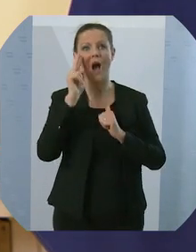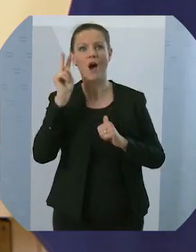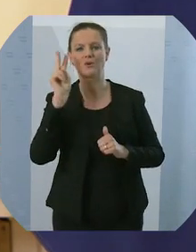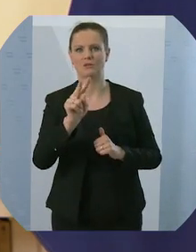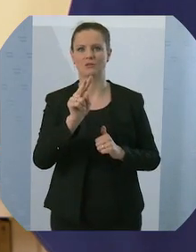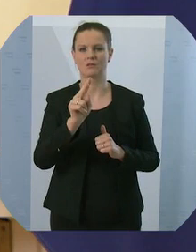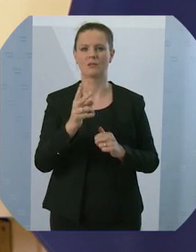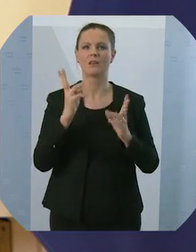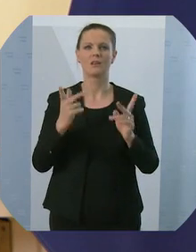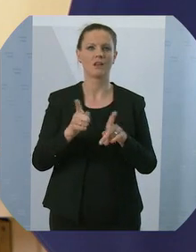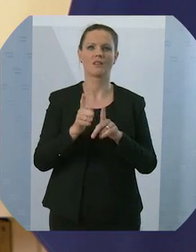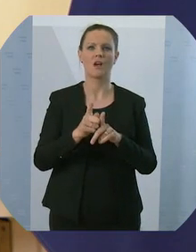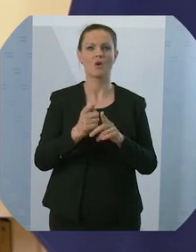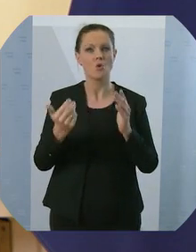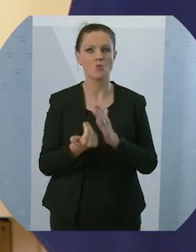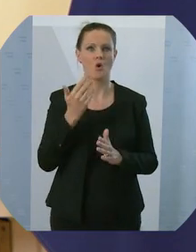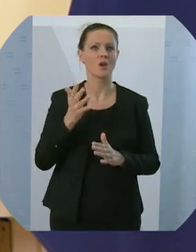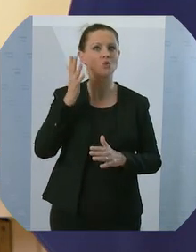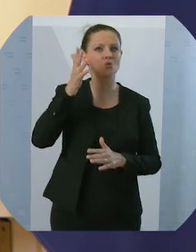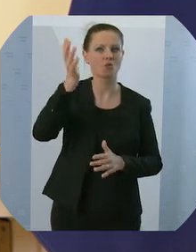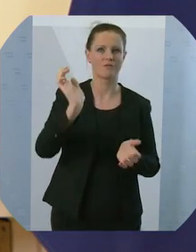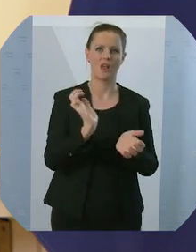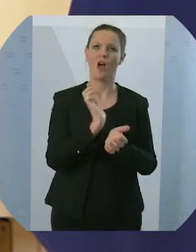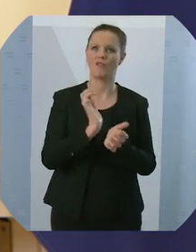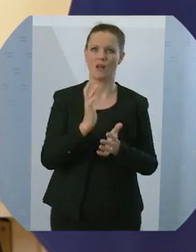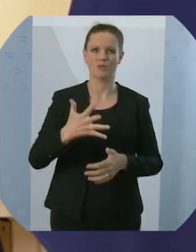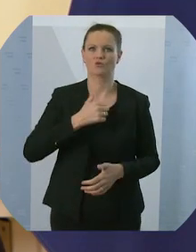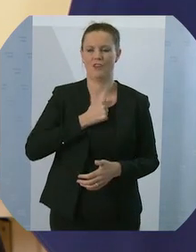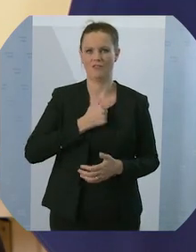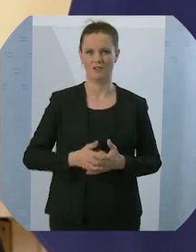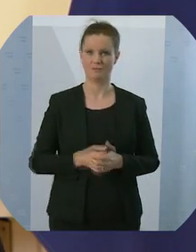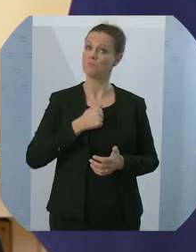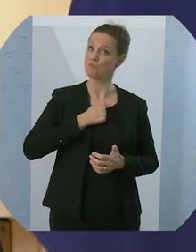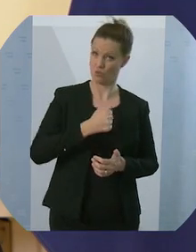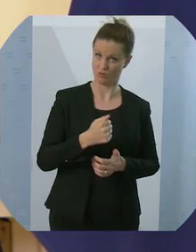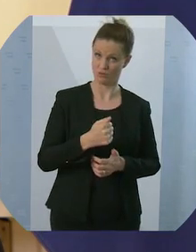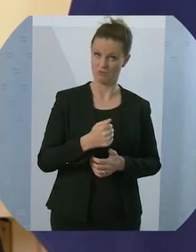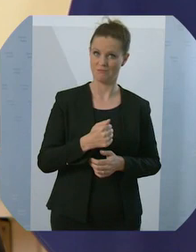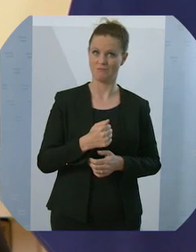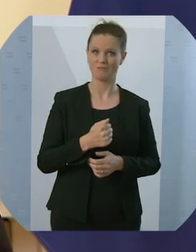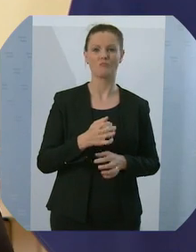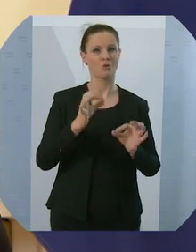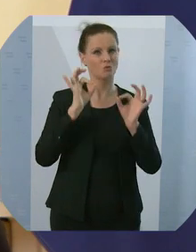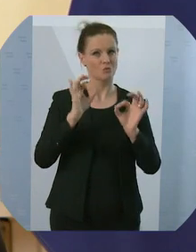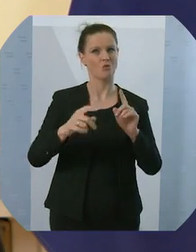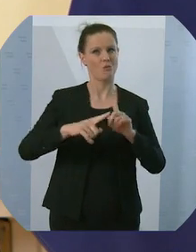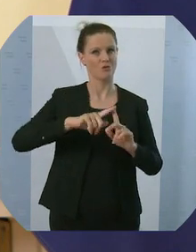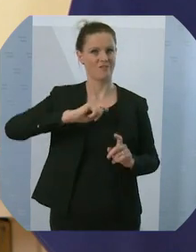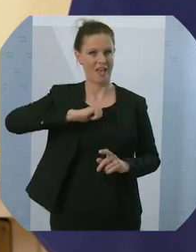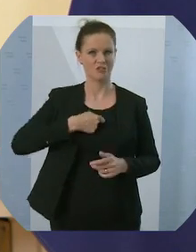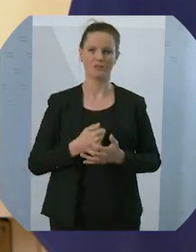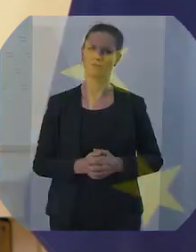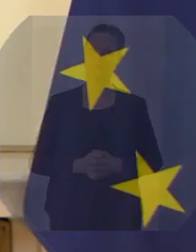Aufgaben meistern. Mit Mut und Zuversicht. Vielen Dank für die Aufmerksamkeit.